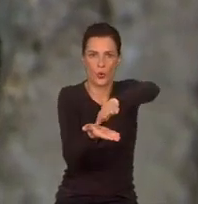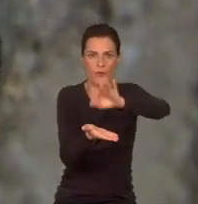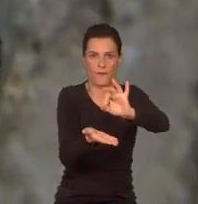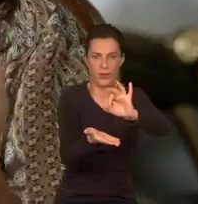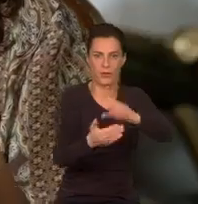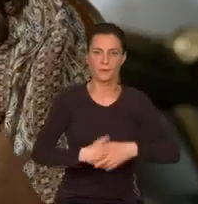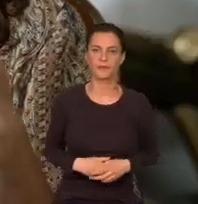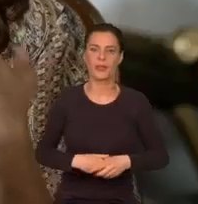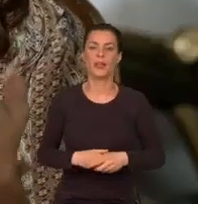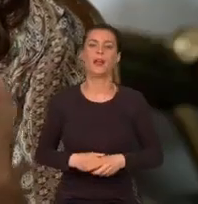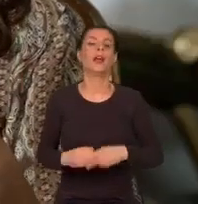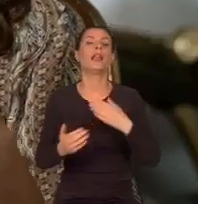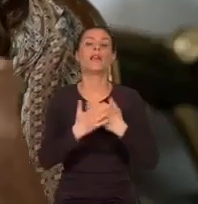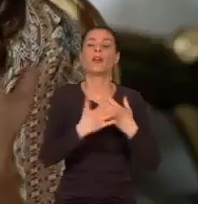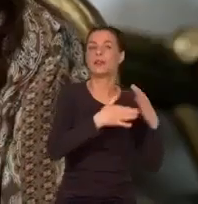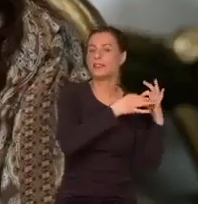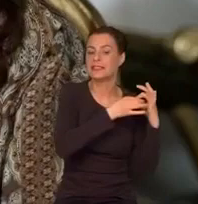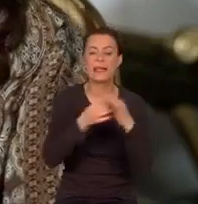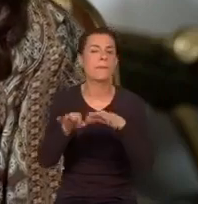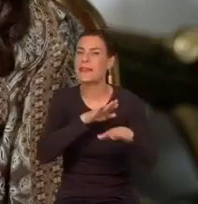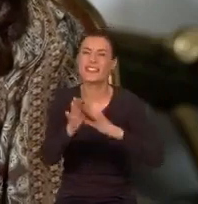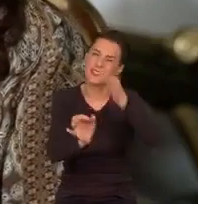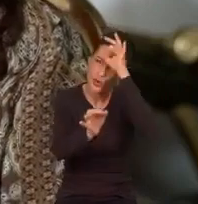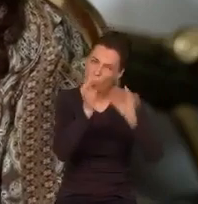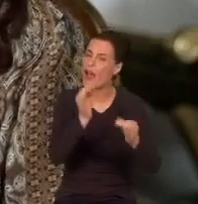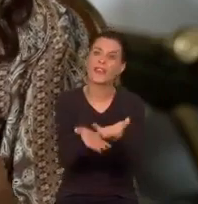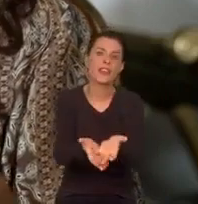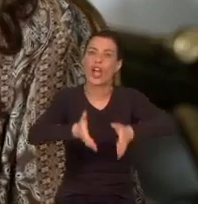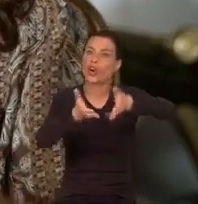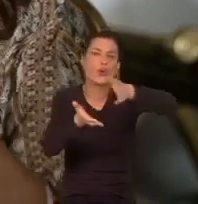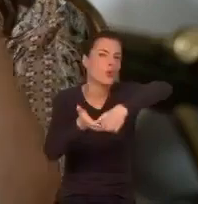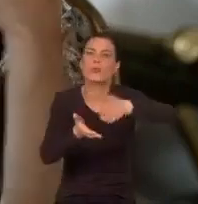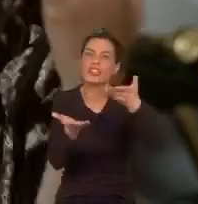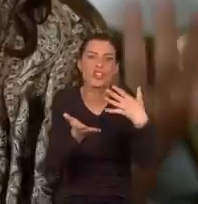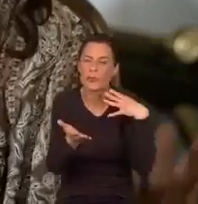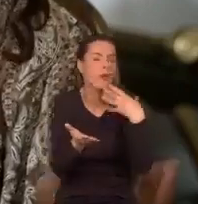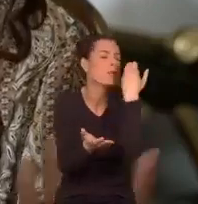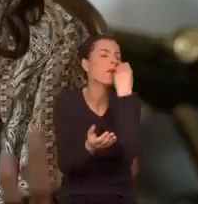Wysiłek, by zachować dokładne miejsce Piotrowego grobu, był nadzwyczajny.